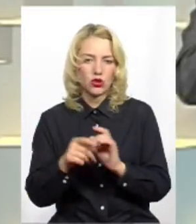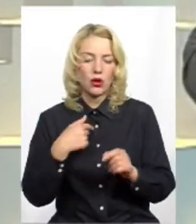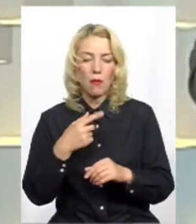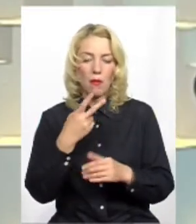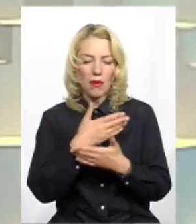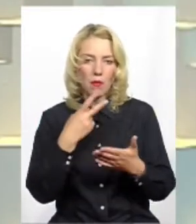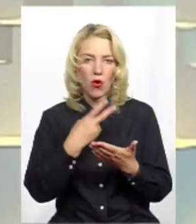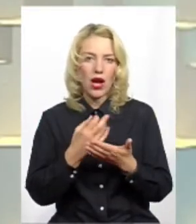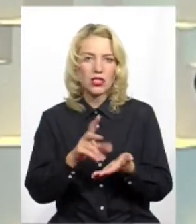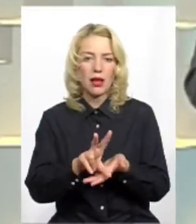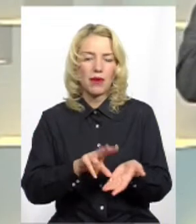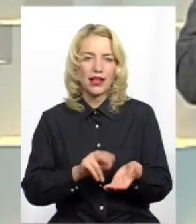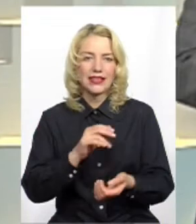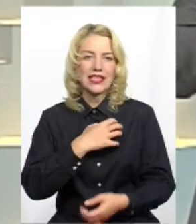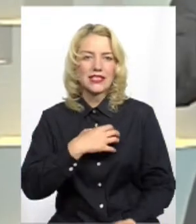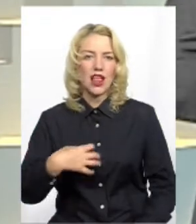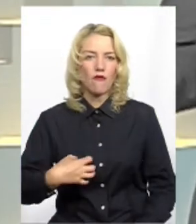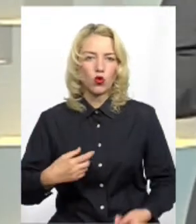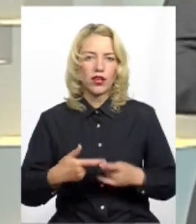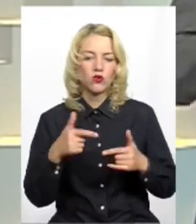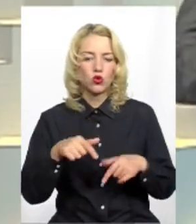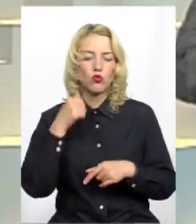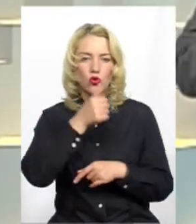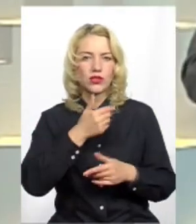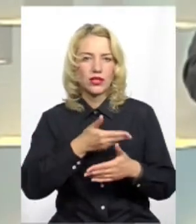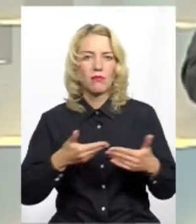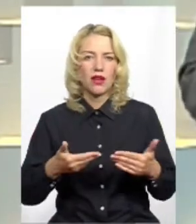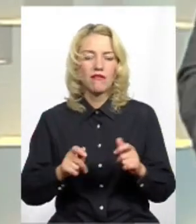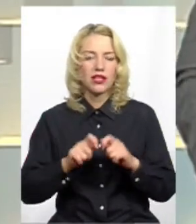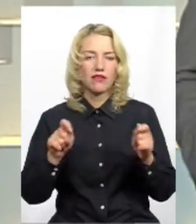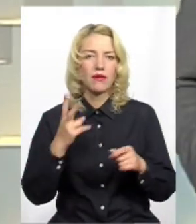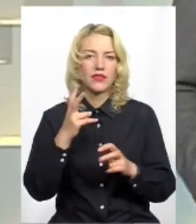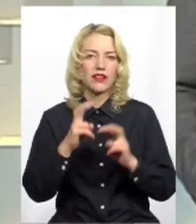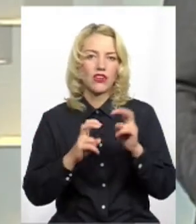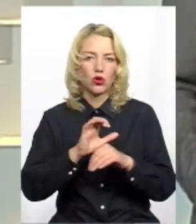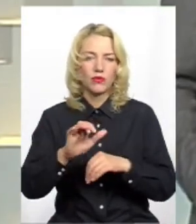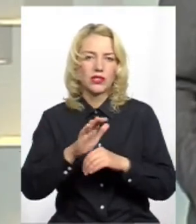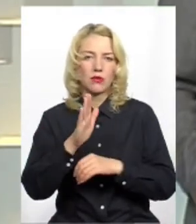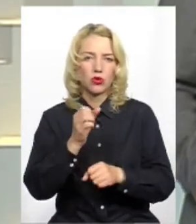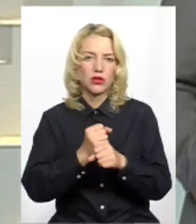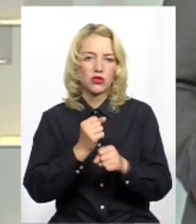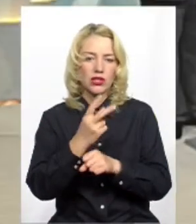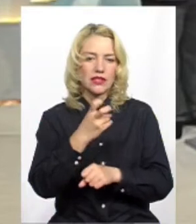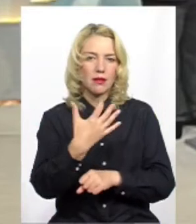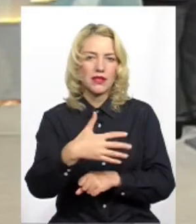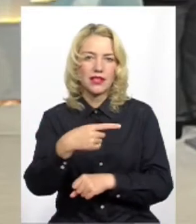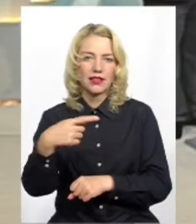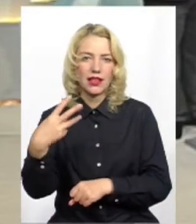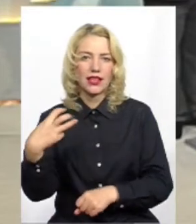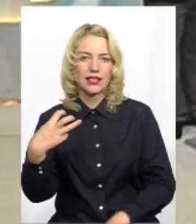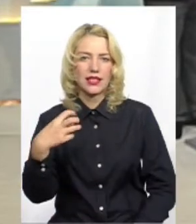Ми показуємо це на прикладі Славути. Ми в Славуті в цьому році, тільки відкриваємо три виробництва, буде працювати біля 250-300 людей.